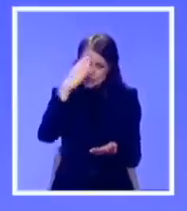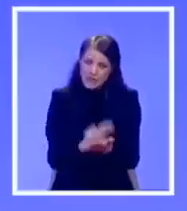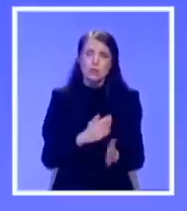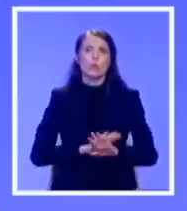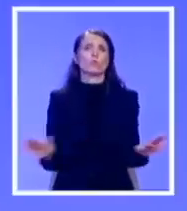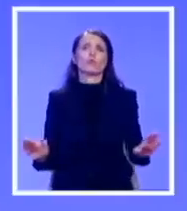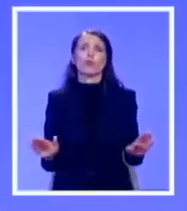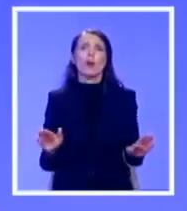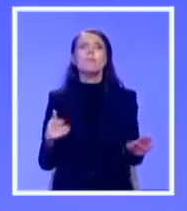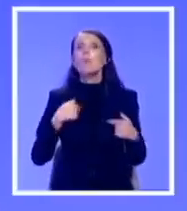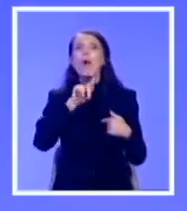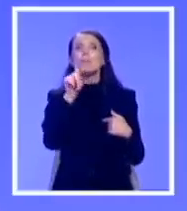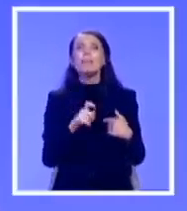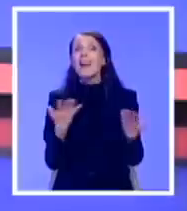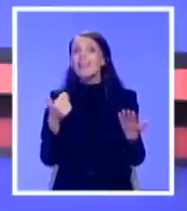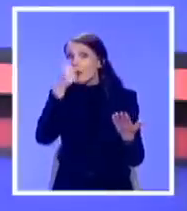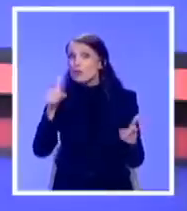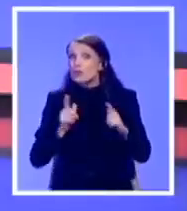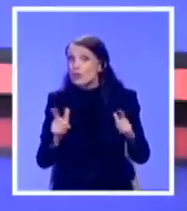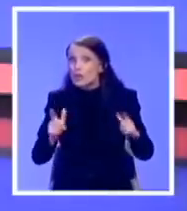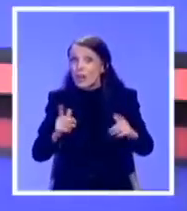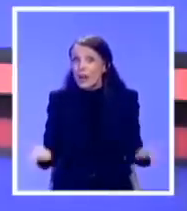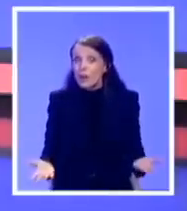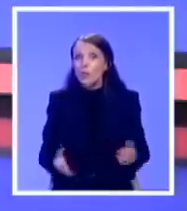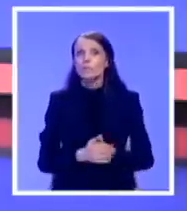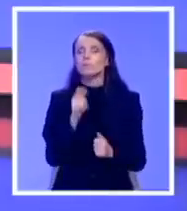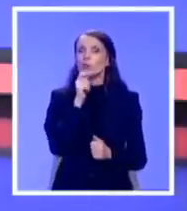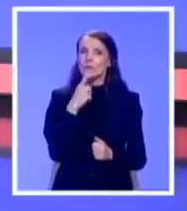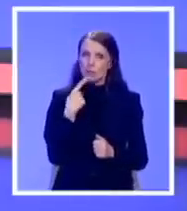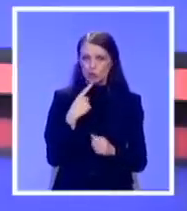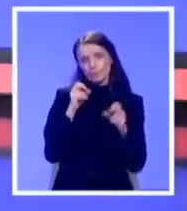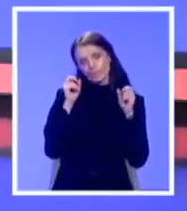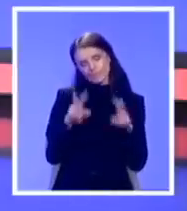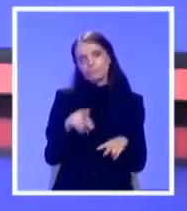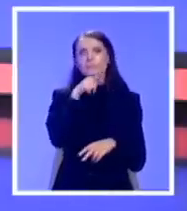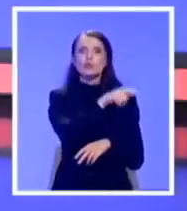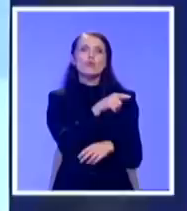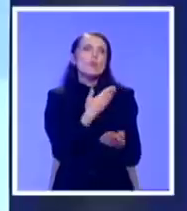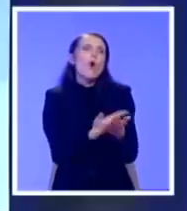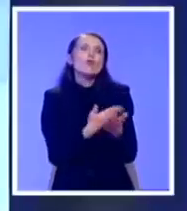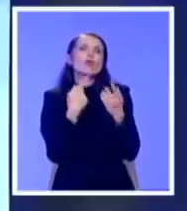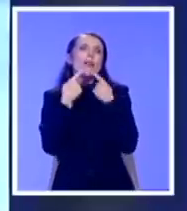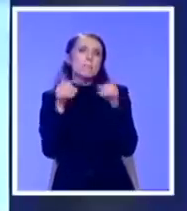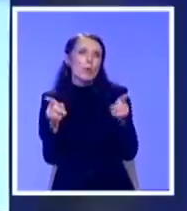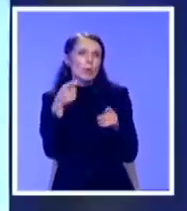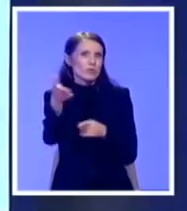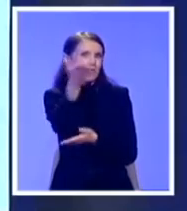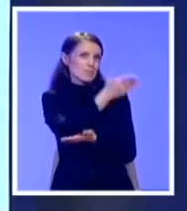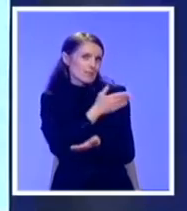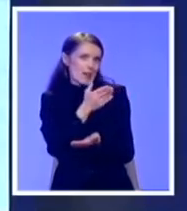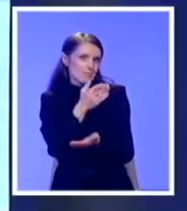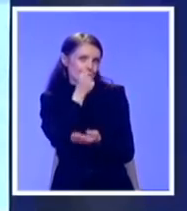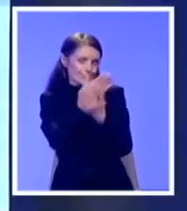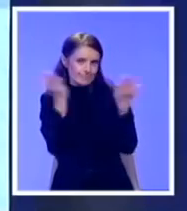pitanje je što čekamo? Dobro, to su neke vaše osnovne poruke biračima. Šest dana ostalo je do izbora. da,